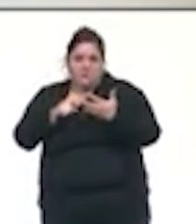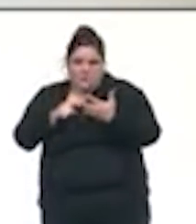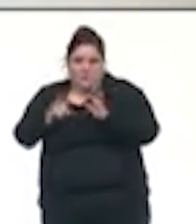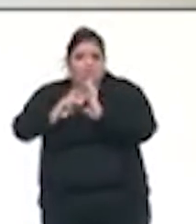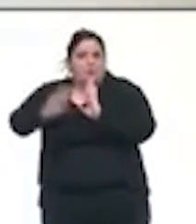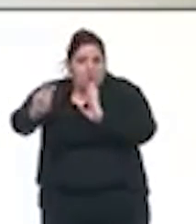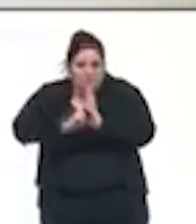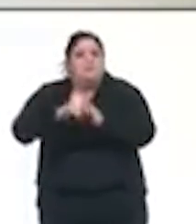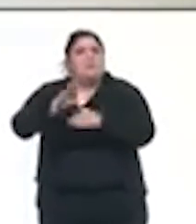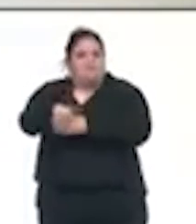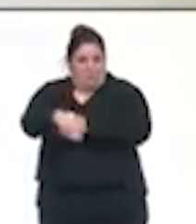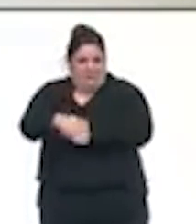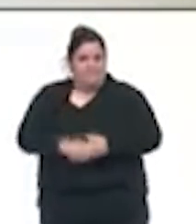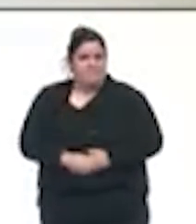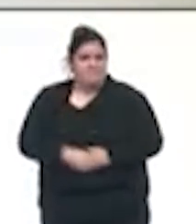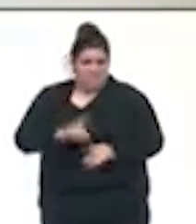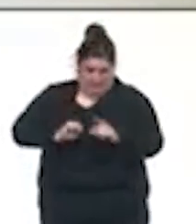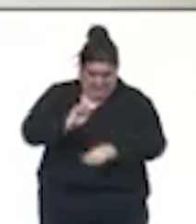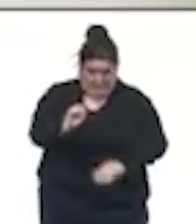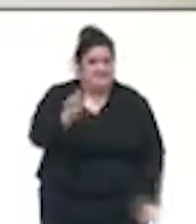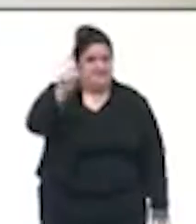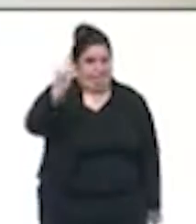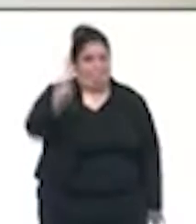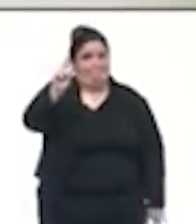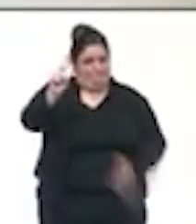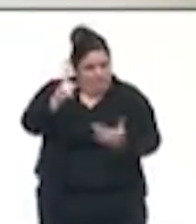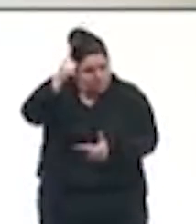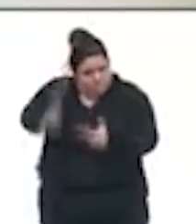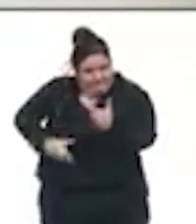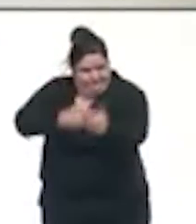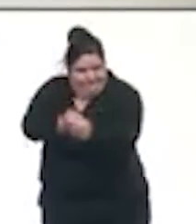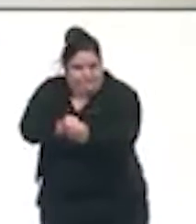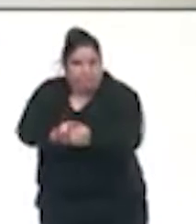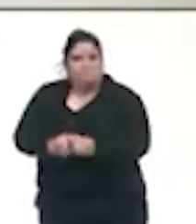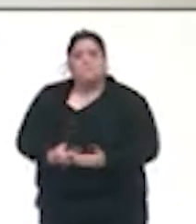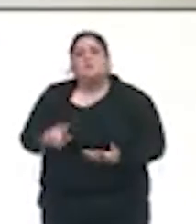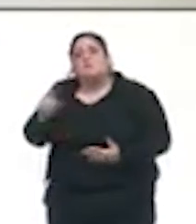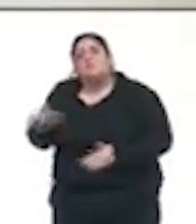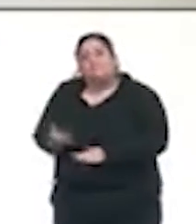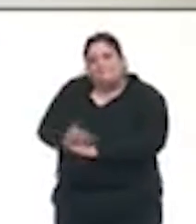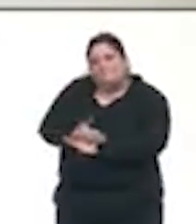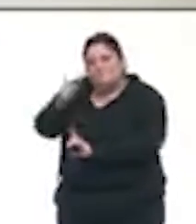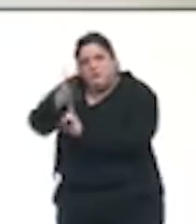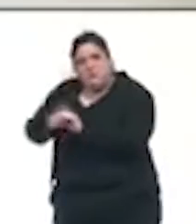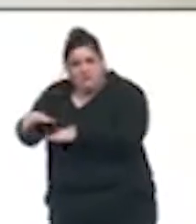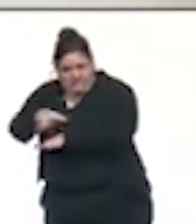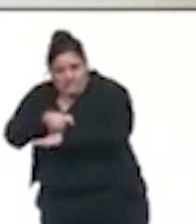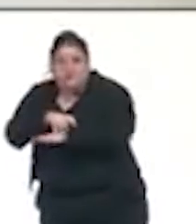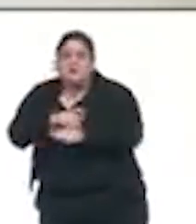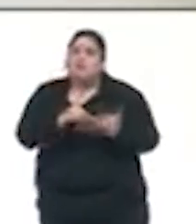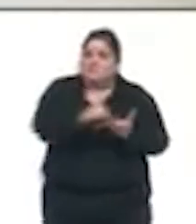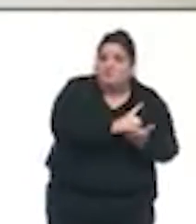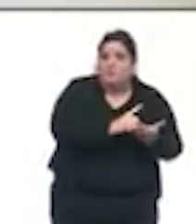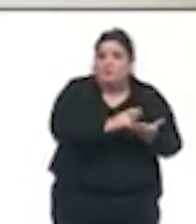s'appliqueront à compter de samedi et à l'issue d'une concertation entre le préfet et les élus locaux sont les suivantes.